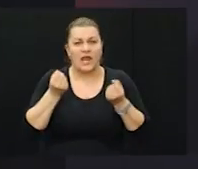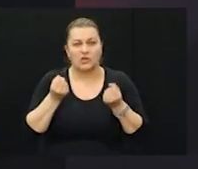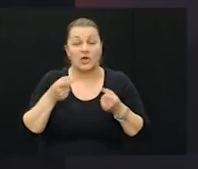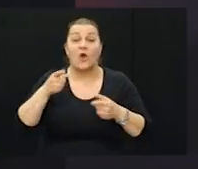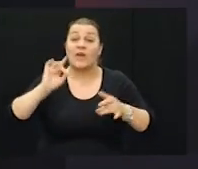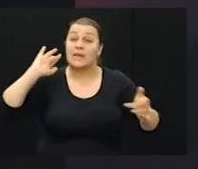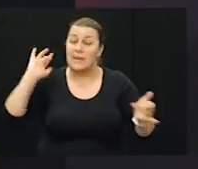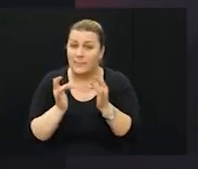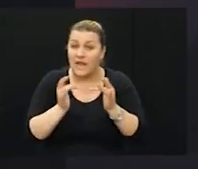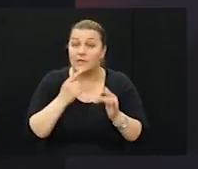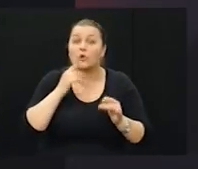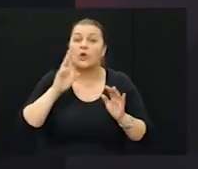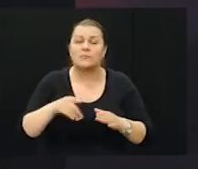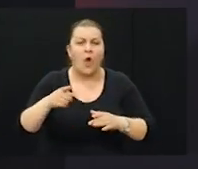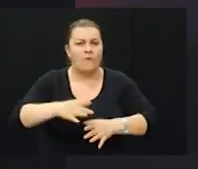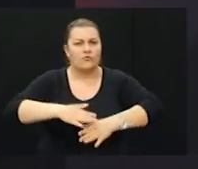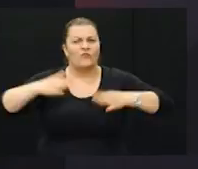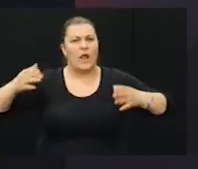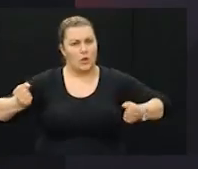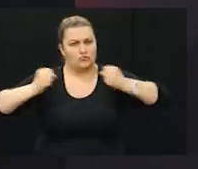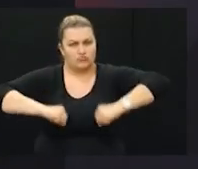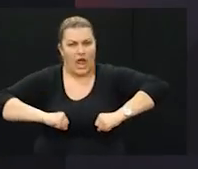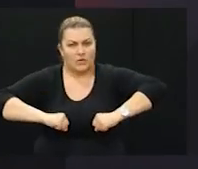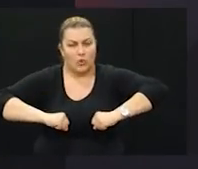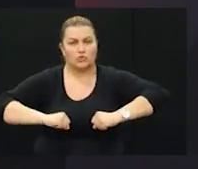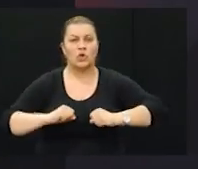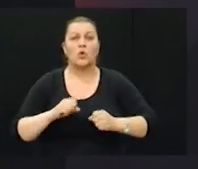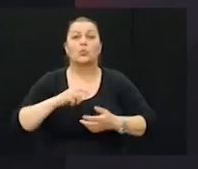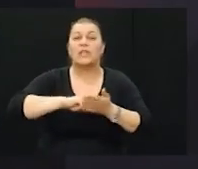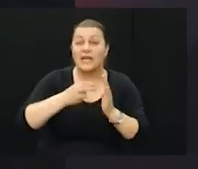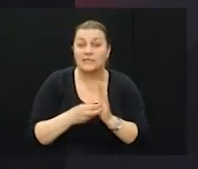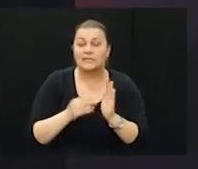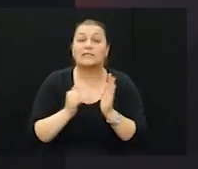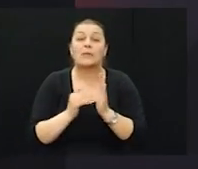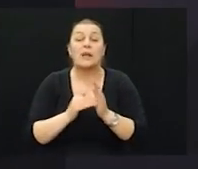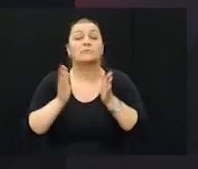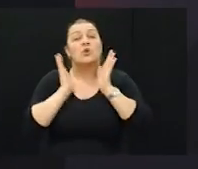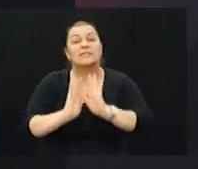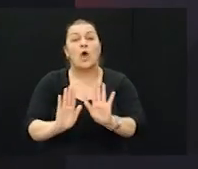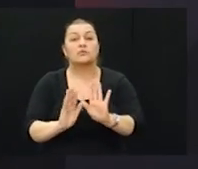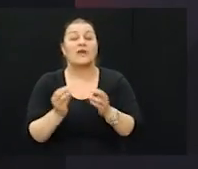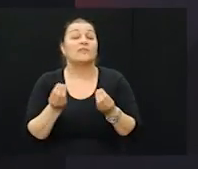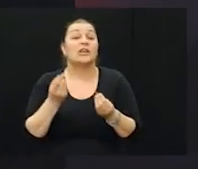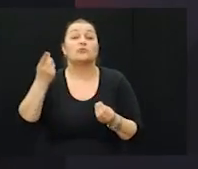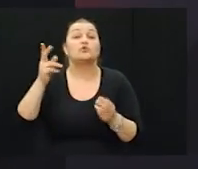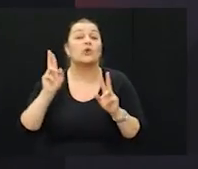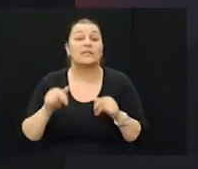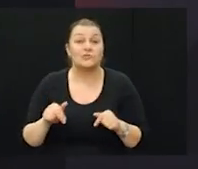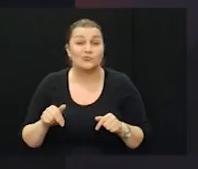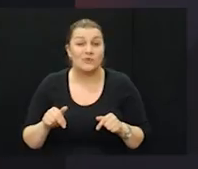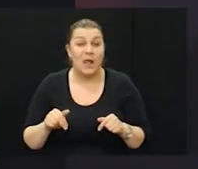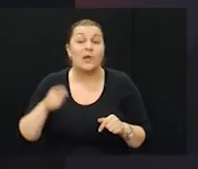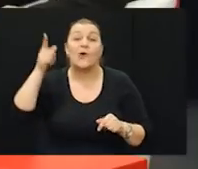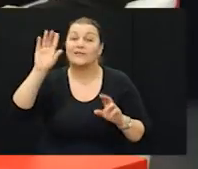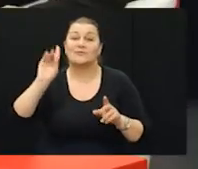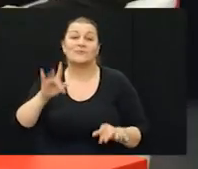neprijatelj koji ima takvu jednu superiornost u tehnici trebalo je zaustaviti nečim što oni nisu imali. A to je